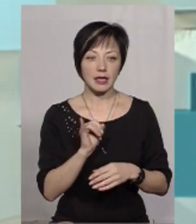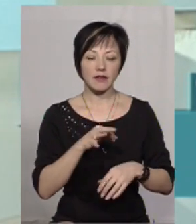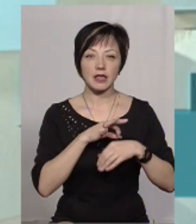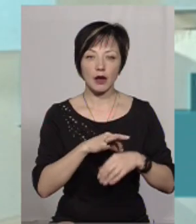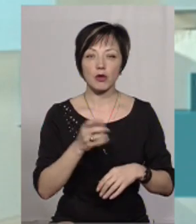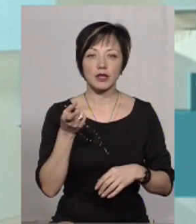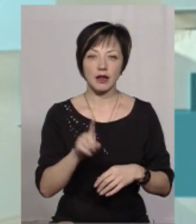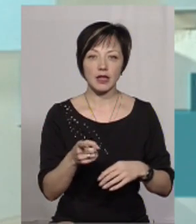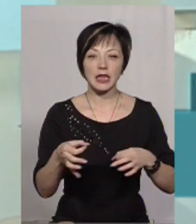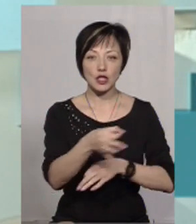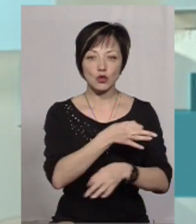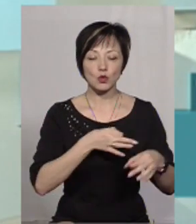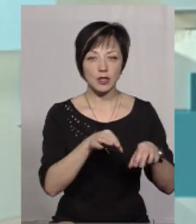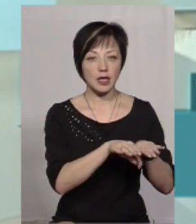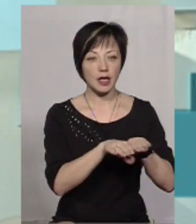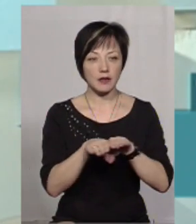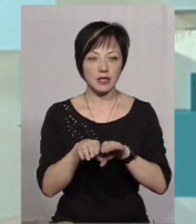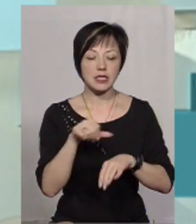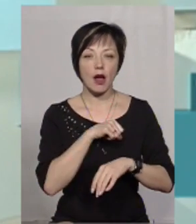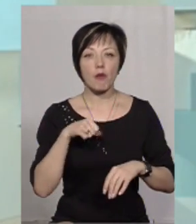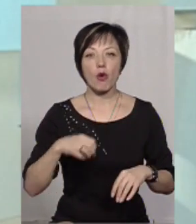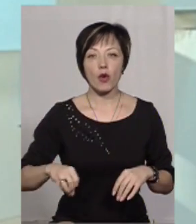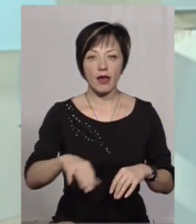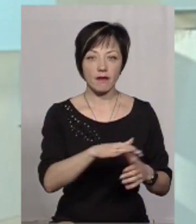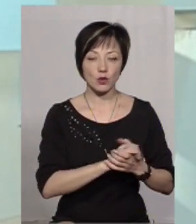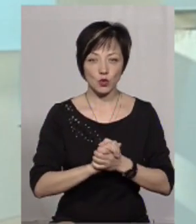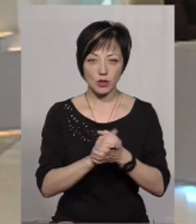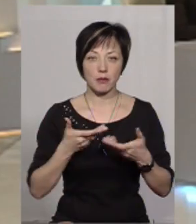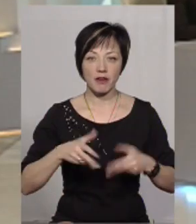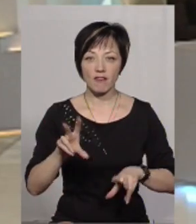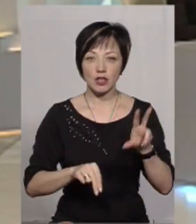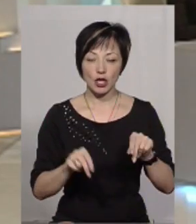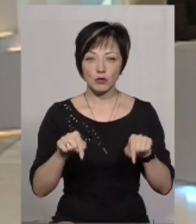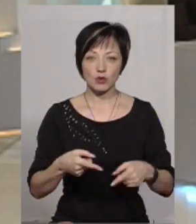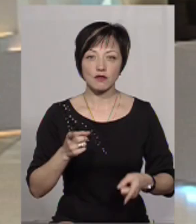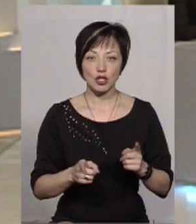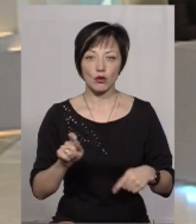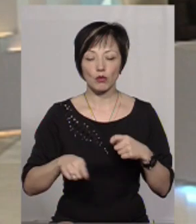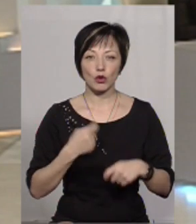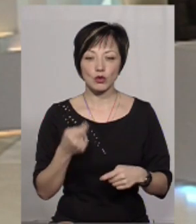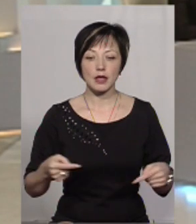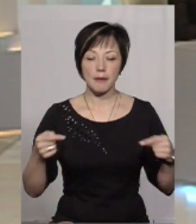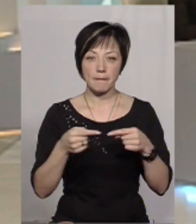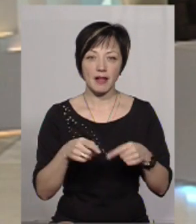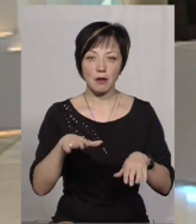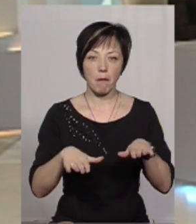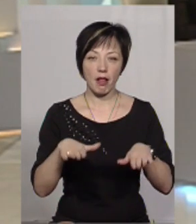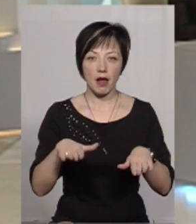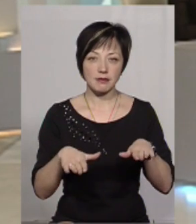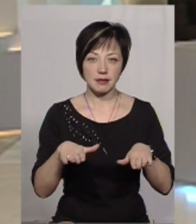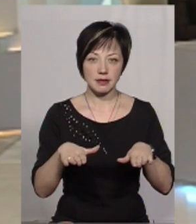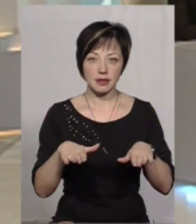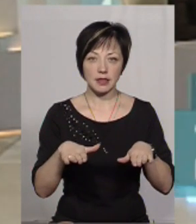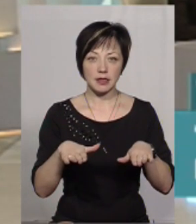і ведемо навіть дискусію вже на рівні самого Європейського Союзу, тому що ми вважаємо, що тут, звичайно, порушуються певні баланси,